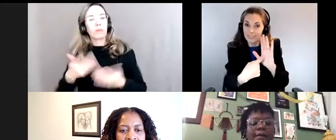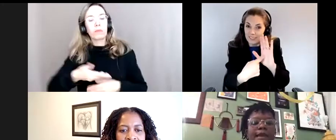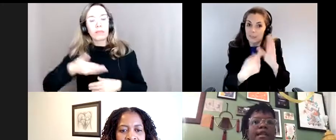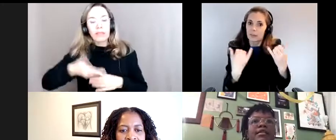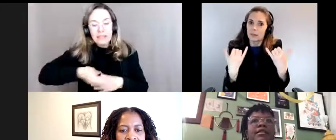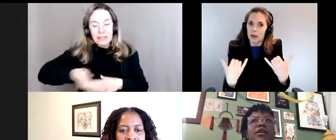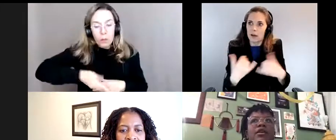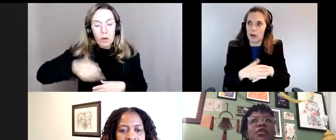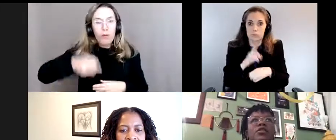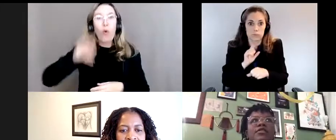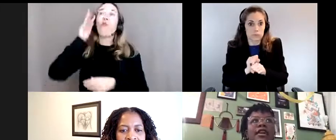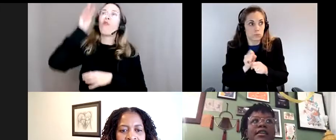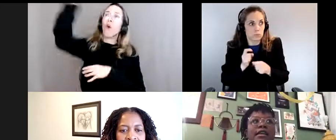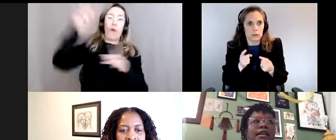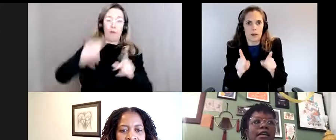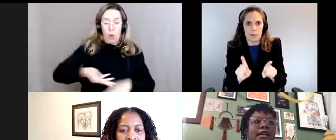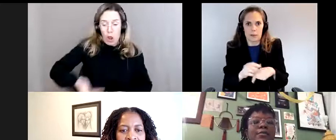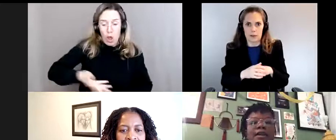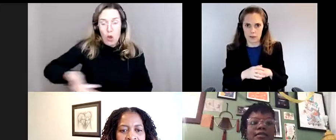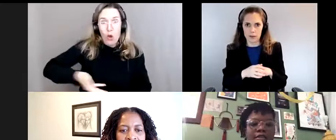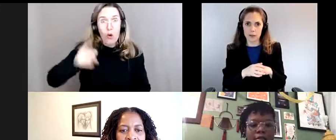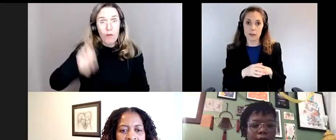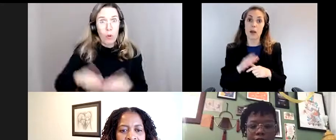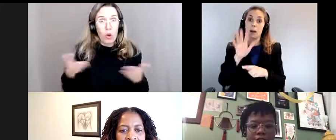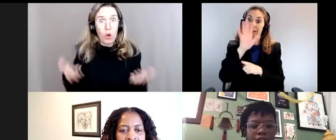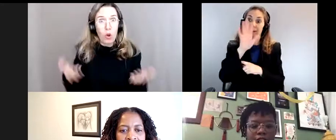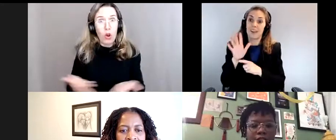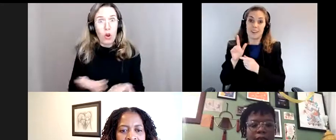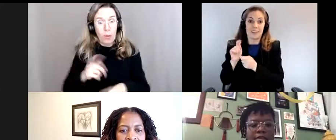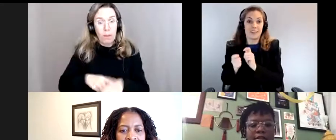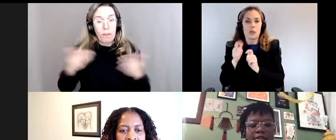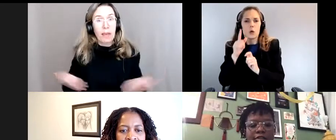c'est quelque chose qui doit avoir lieu maintenant, quelque chose qui se passe en ce moment.